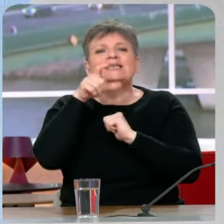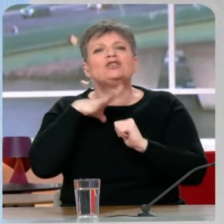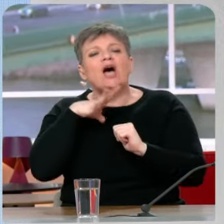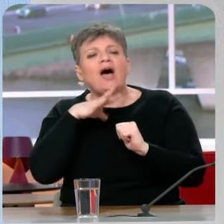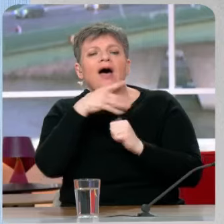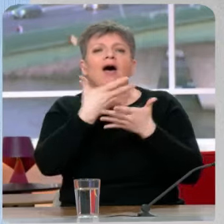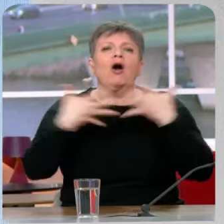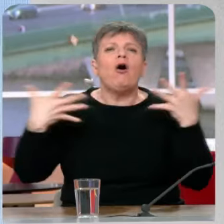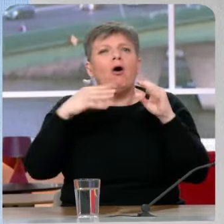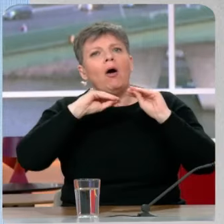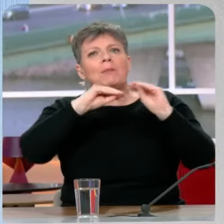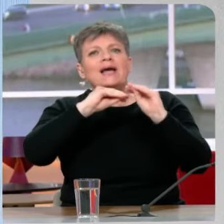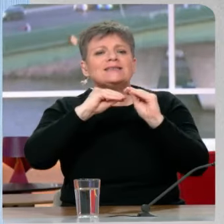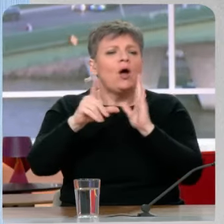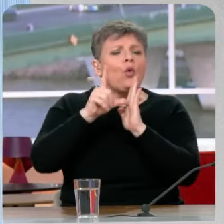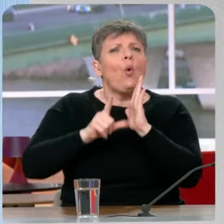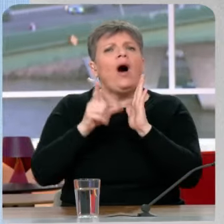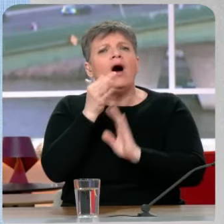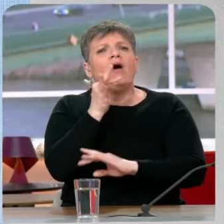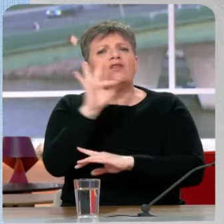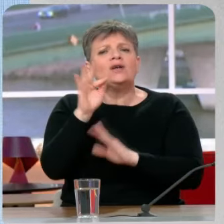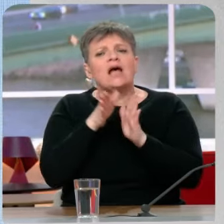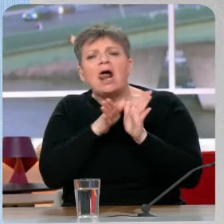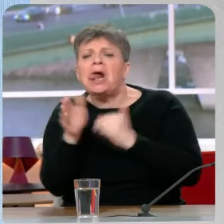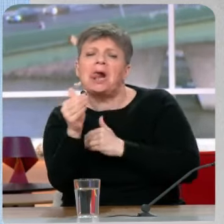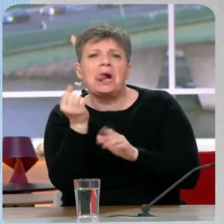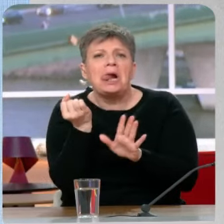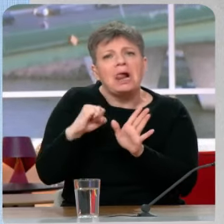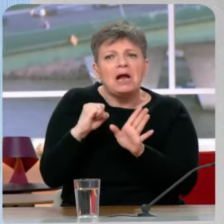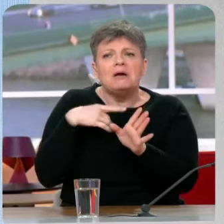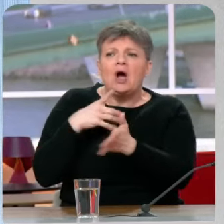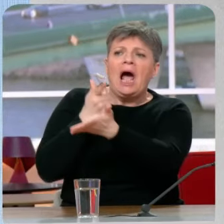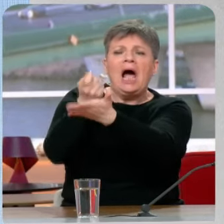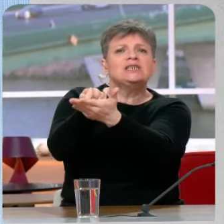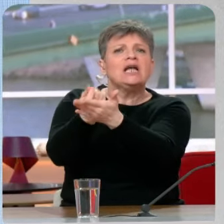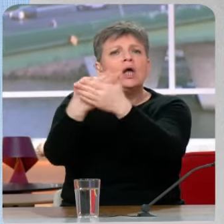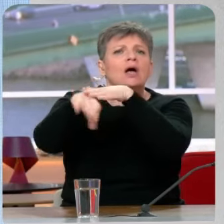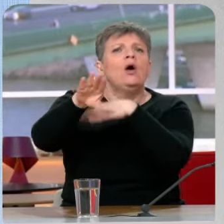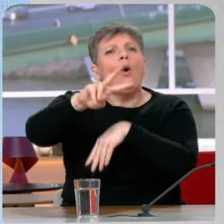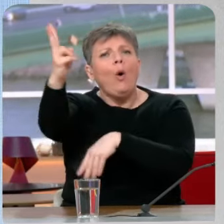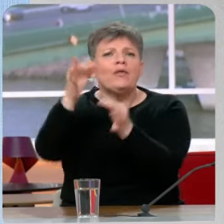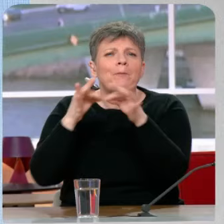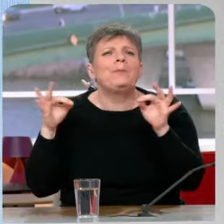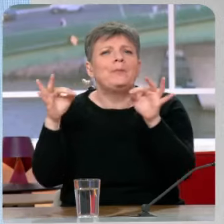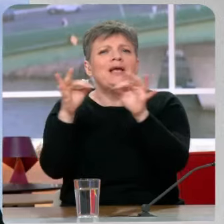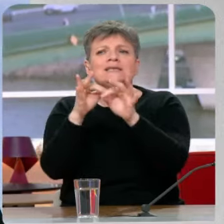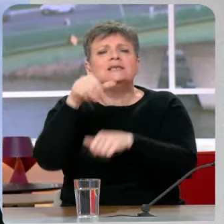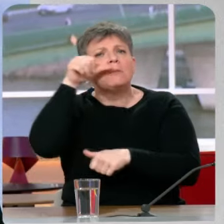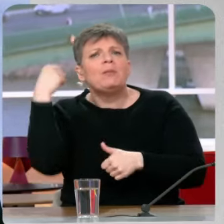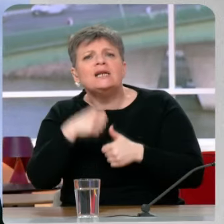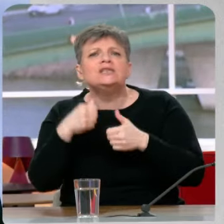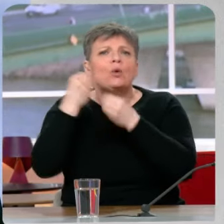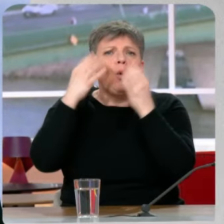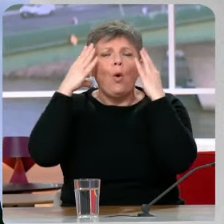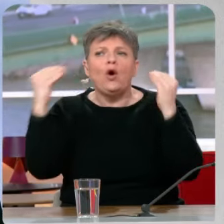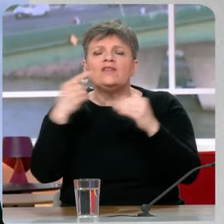contournent la loi française en installant et en regroupant leurs centrales d'achat dans d'autres pays, en Belgique ou aux Pays-Bas, ce qui fait que